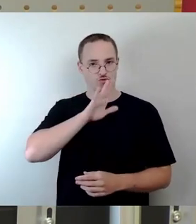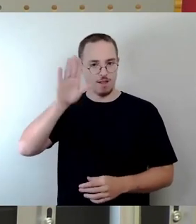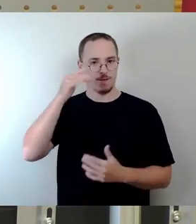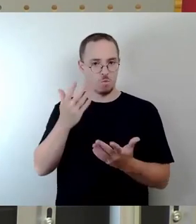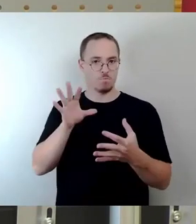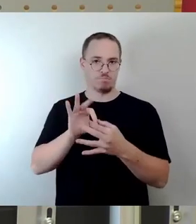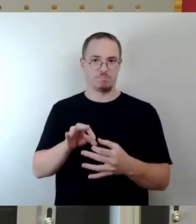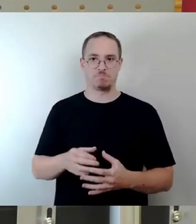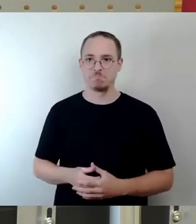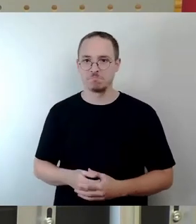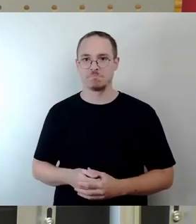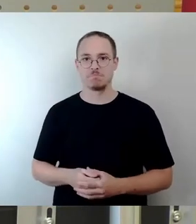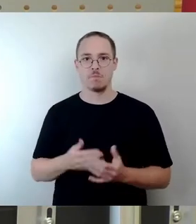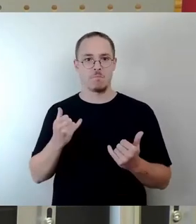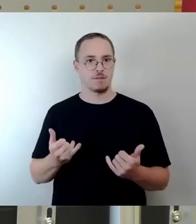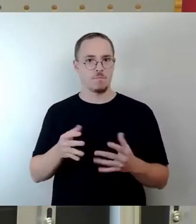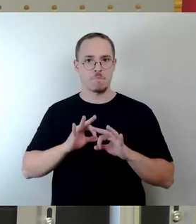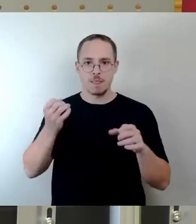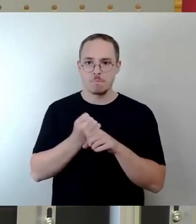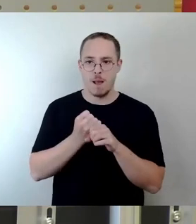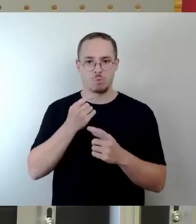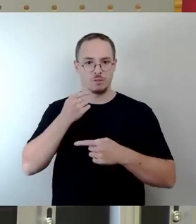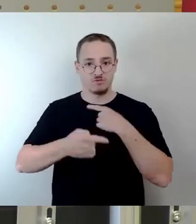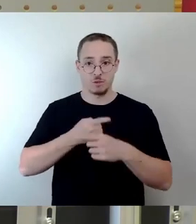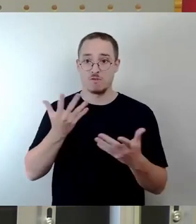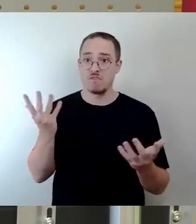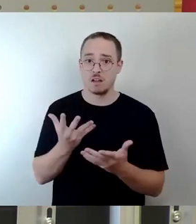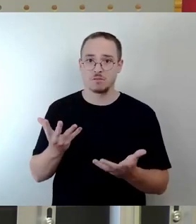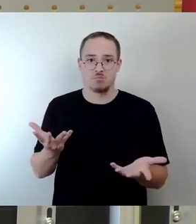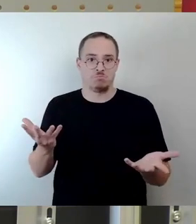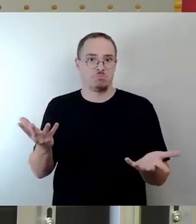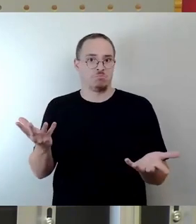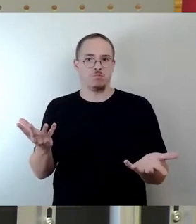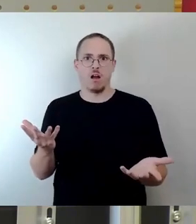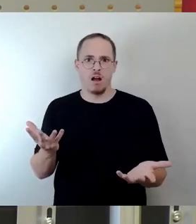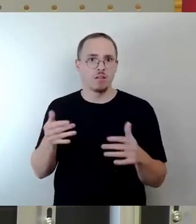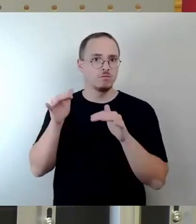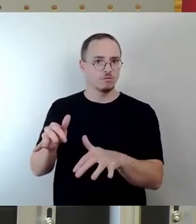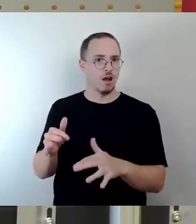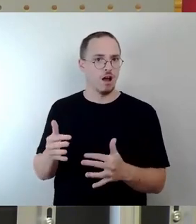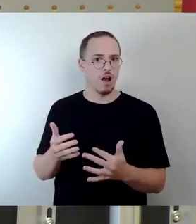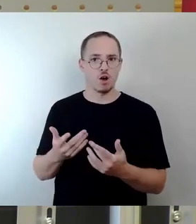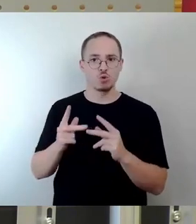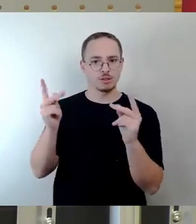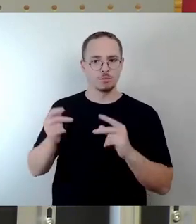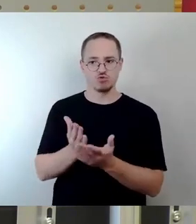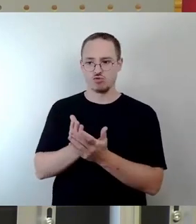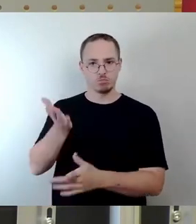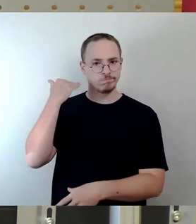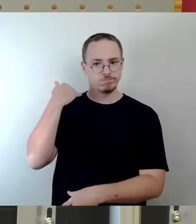was wir hier entwickeln sollten. Die notwendigen Konzepte liegen auf dem Tisch und wurden auch schon vor langer Zeit beschlossen. Wir haben einen